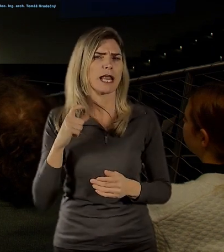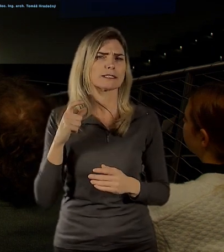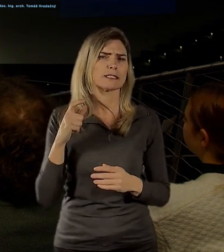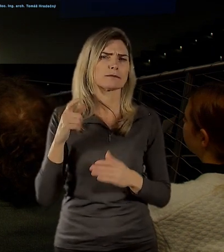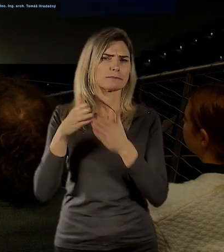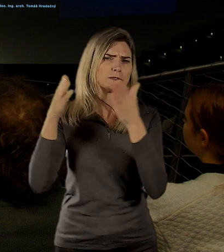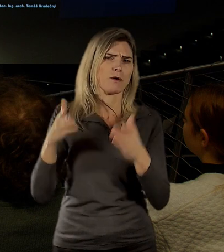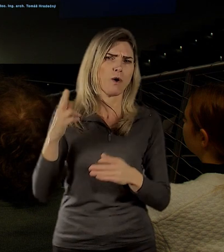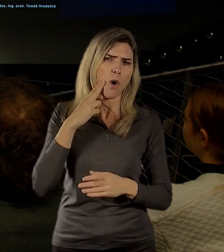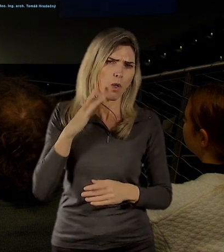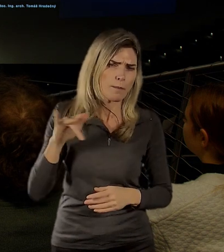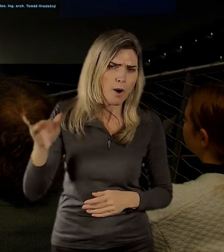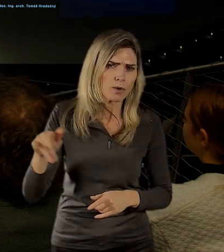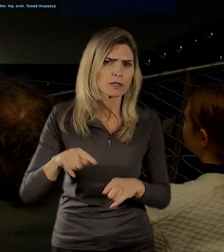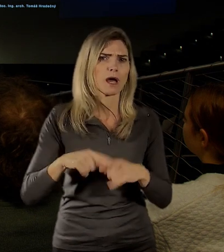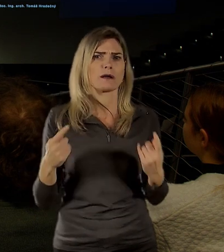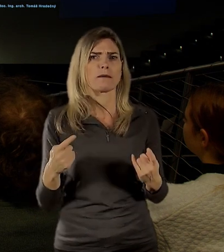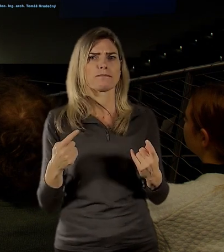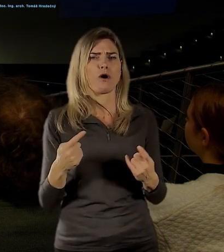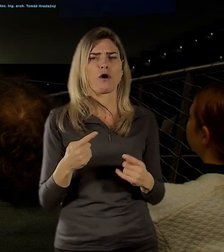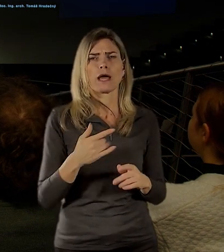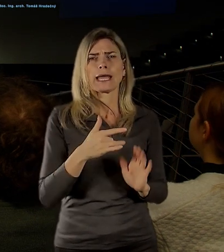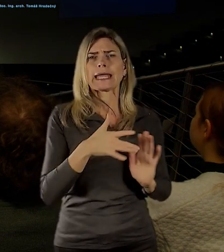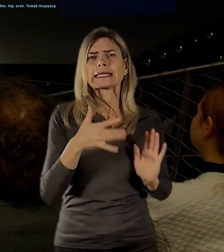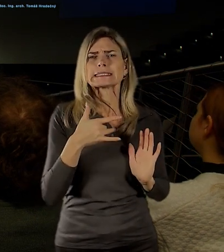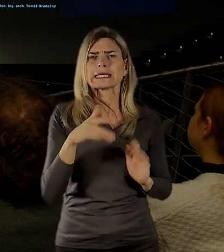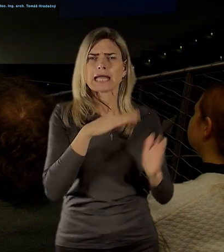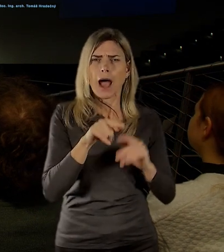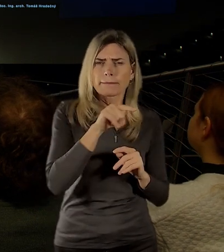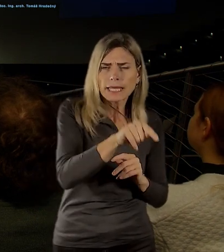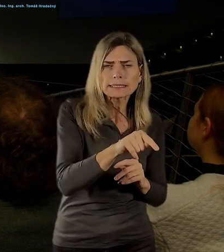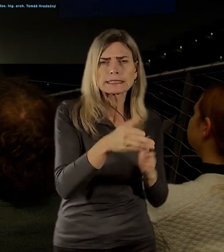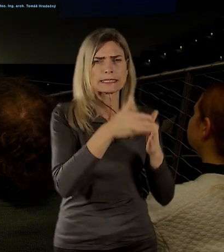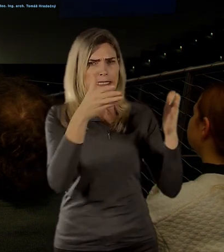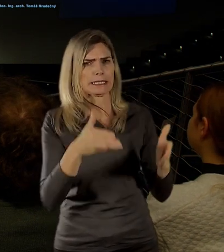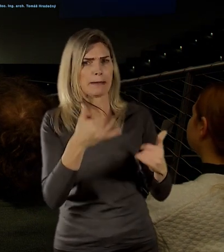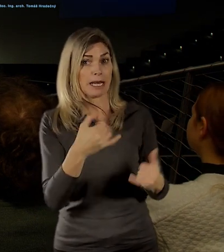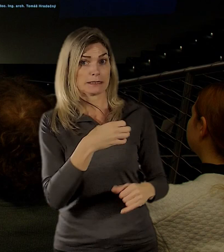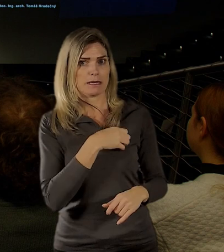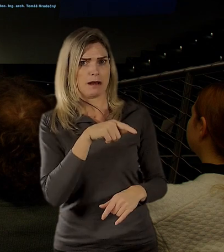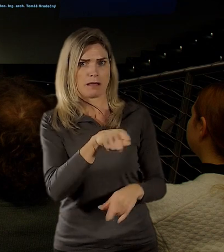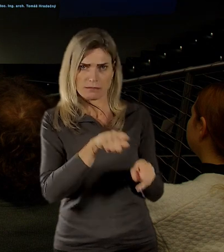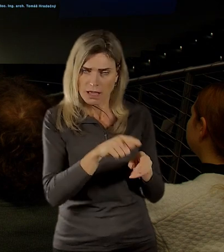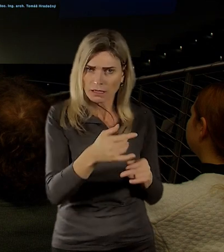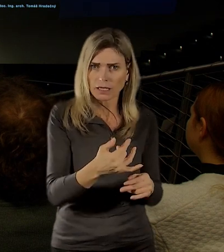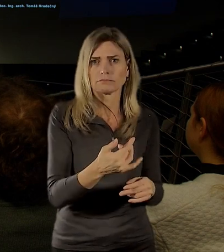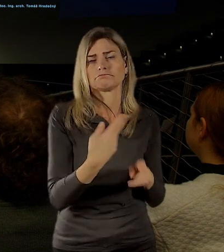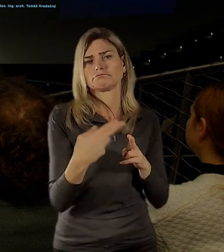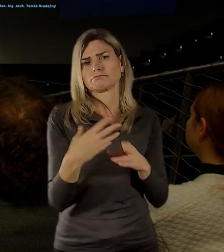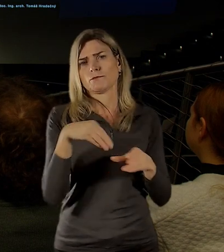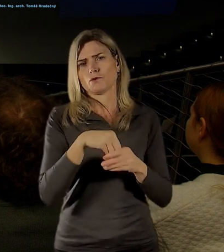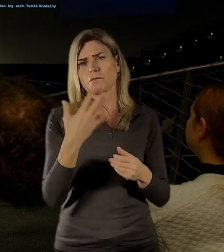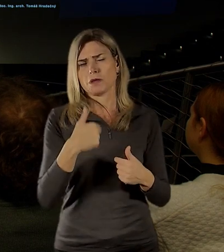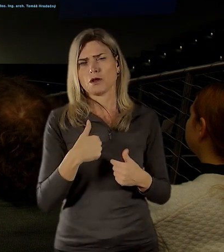nebo i výdlažba Jirského náměstí na Pražském hradě, případně opravy